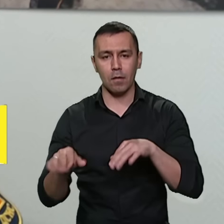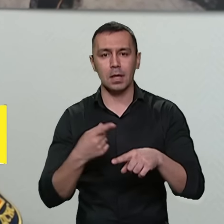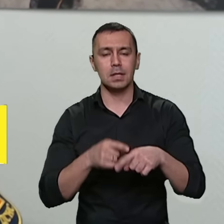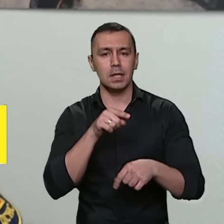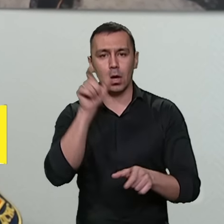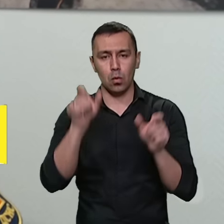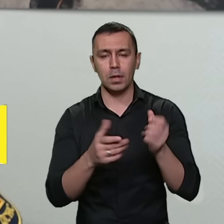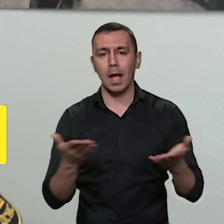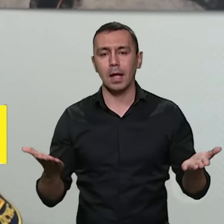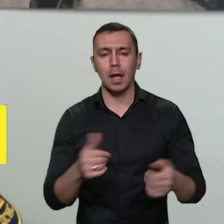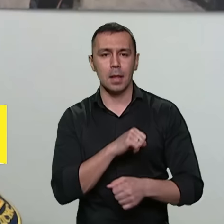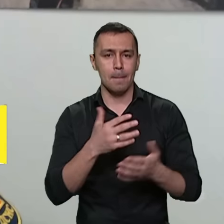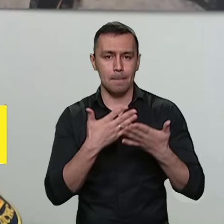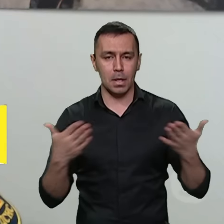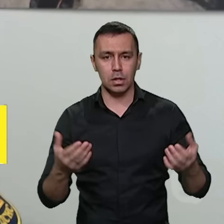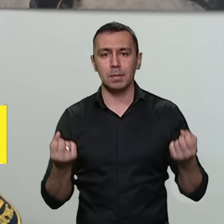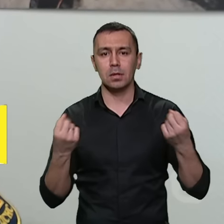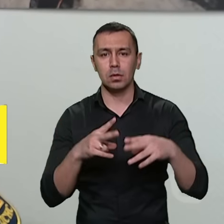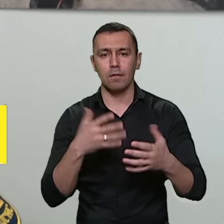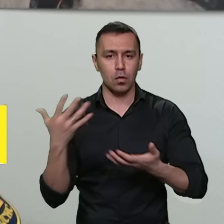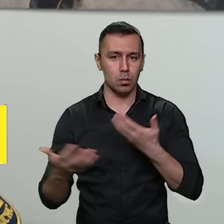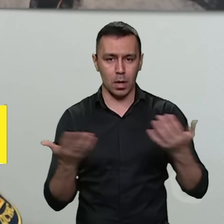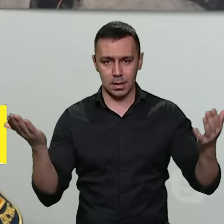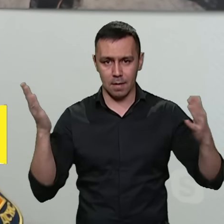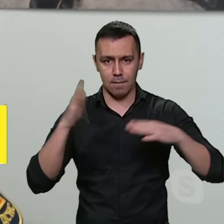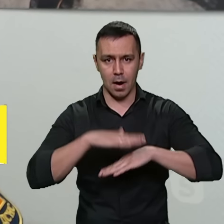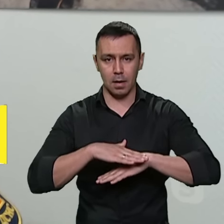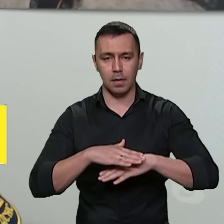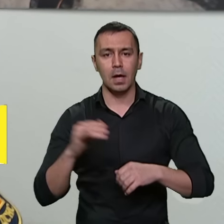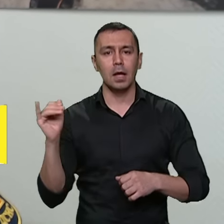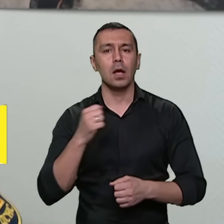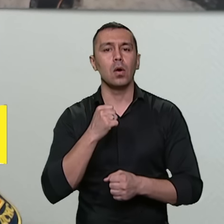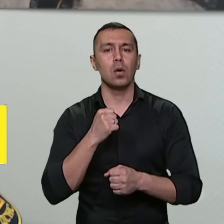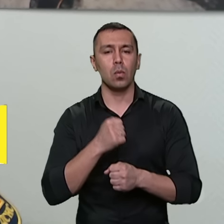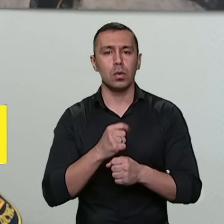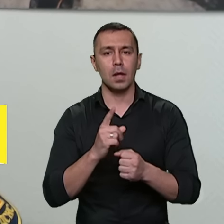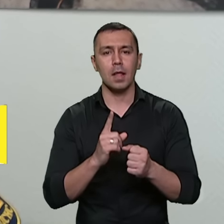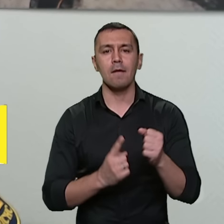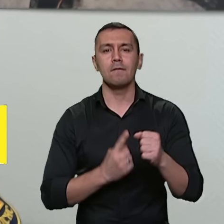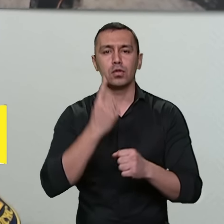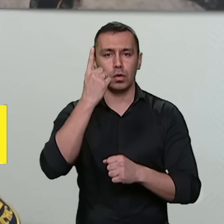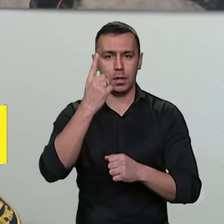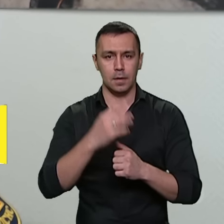саме ті люди, які найбільше спеціалізуються в розборі завалів і роботі на висотах.